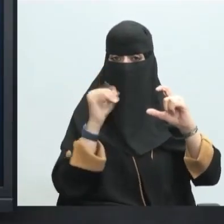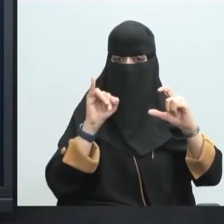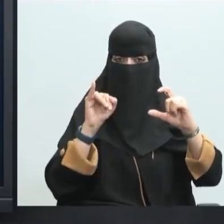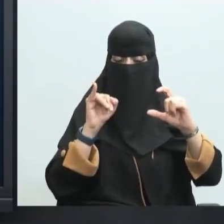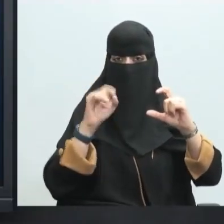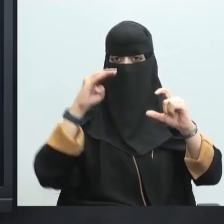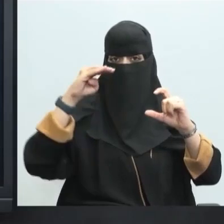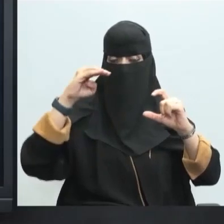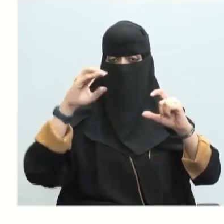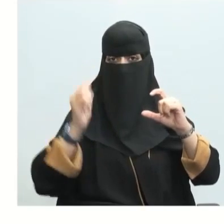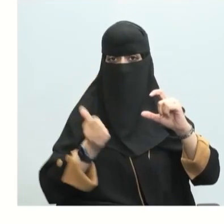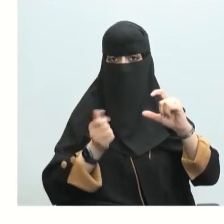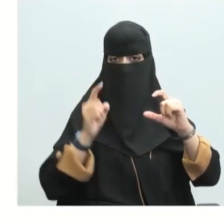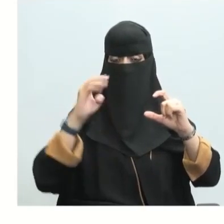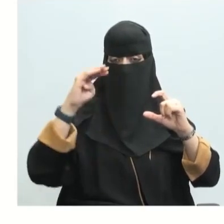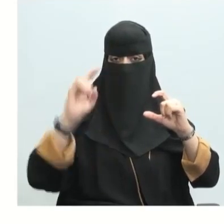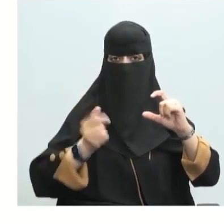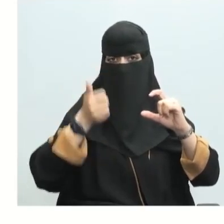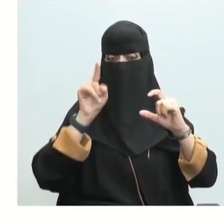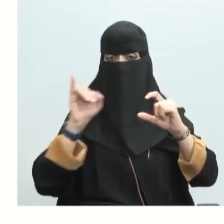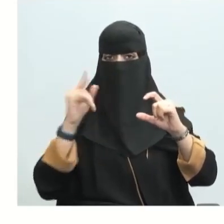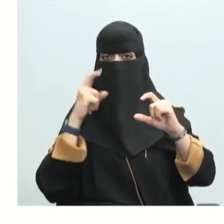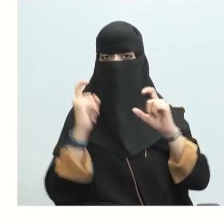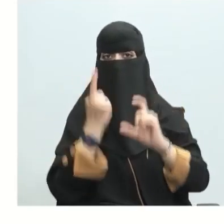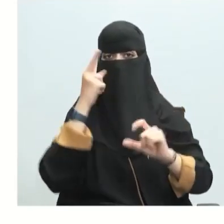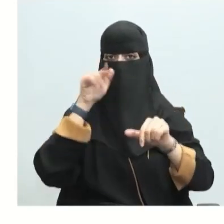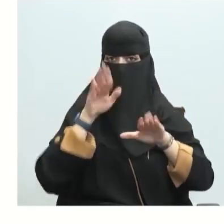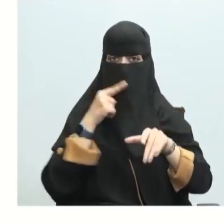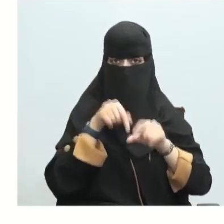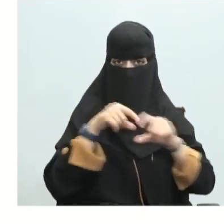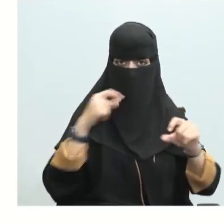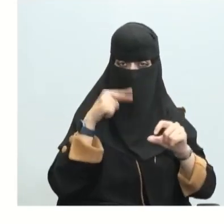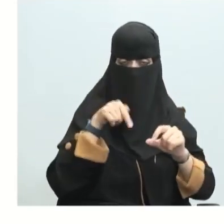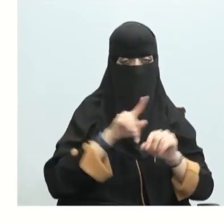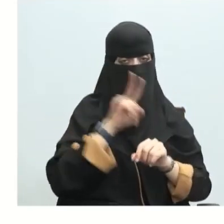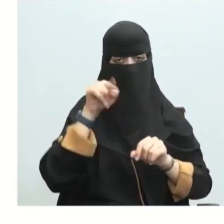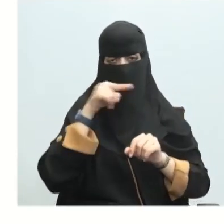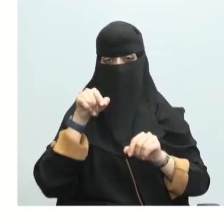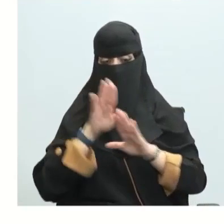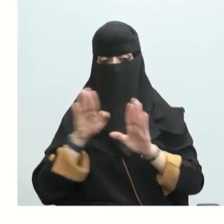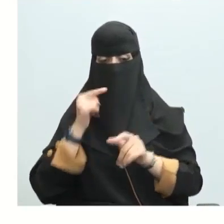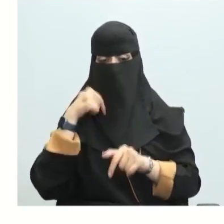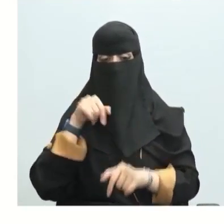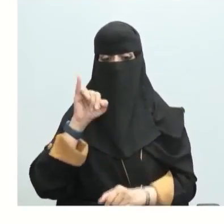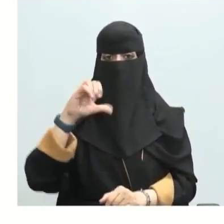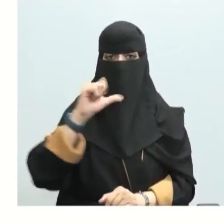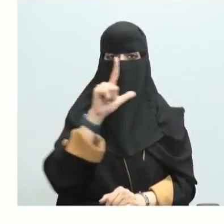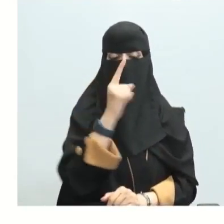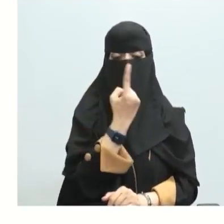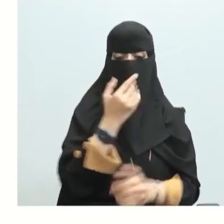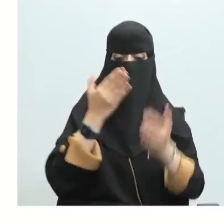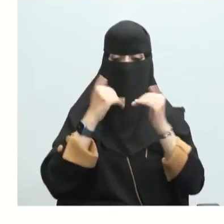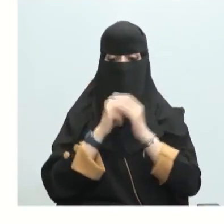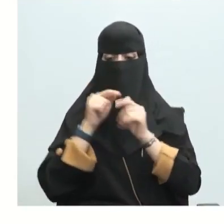أساساً في الدرس؟ لا إذن الجواب مول واحد إذن من المركب الظروف القياسية من عناصره في الحالة